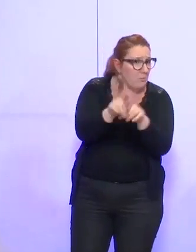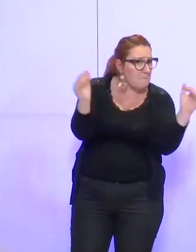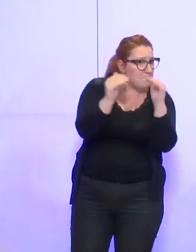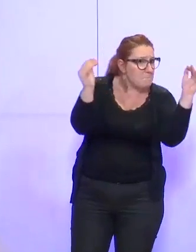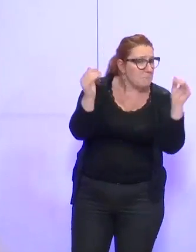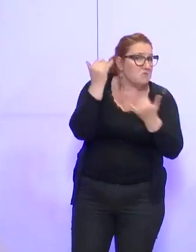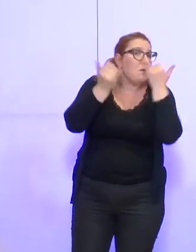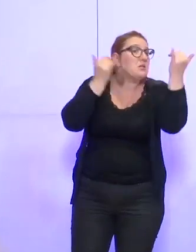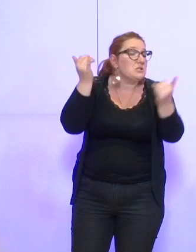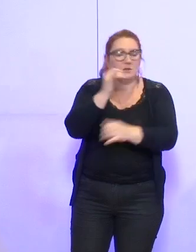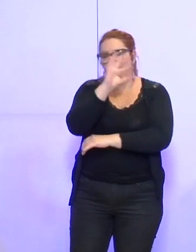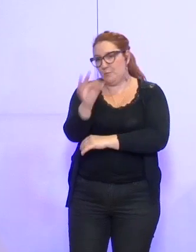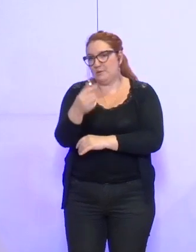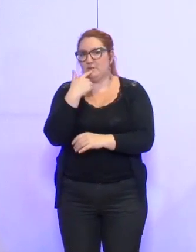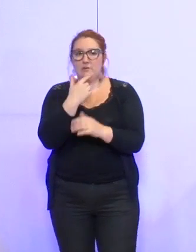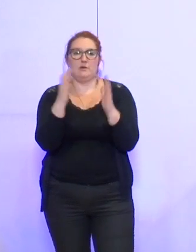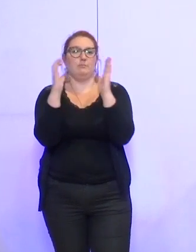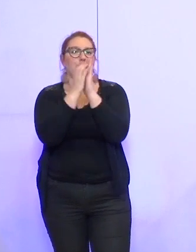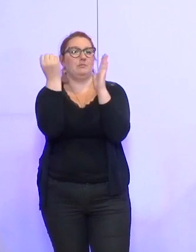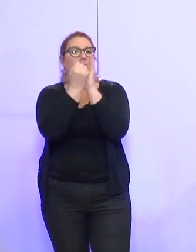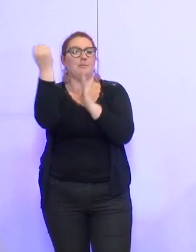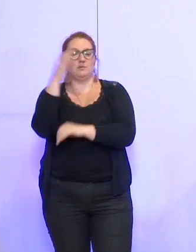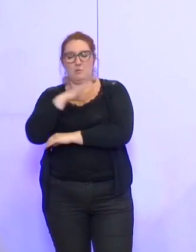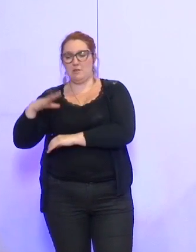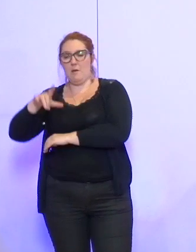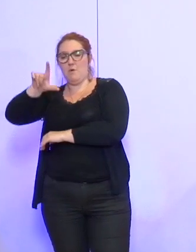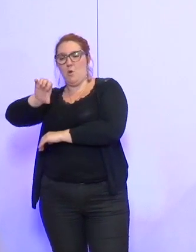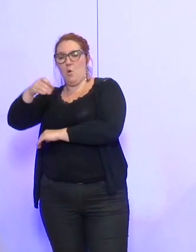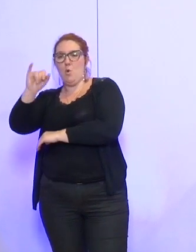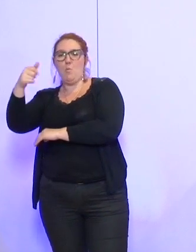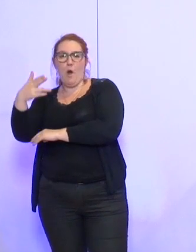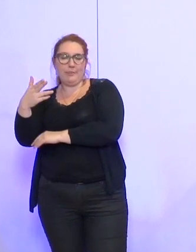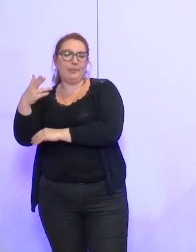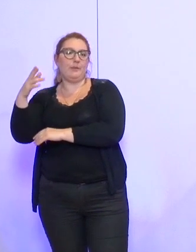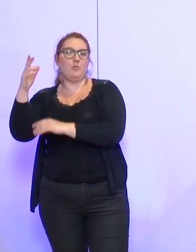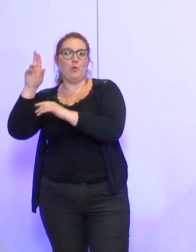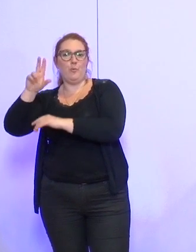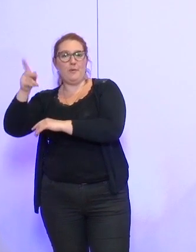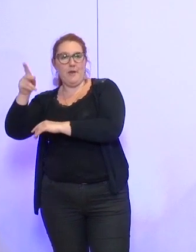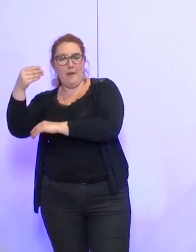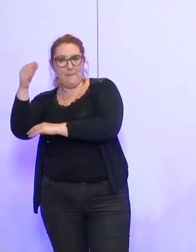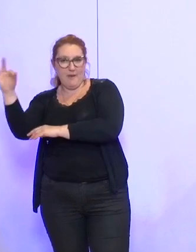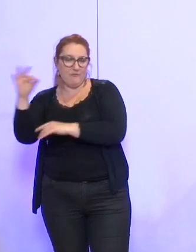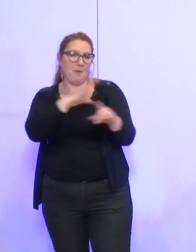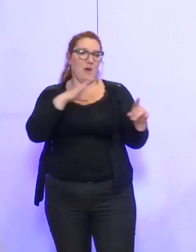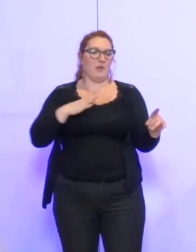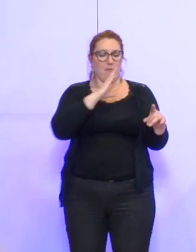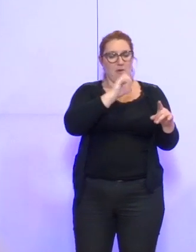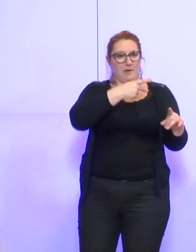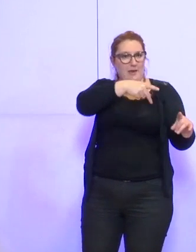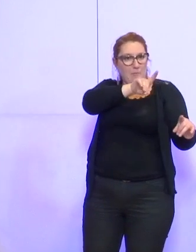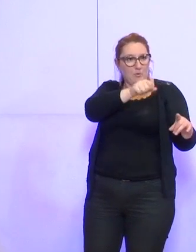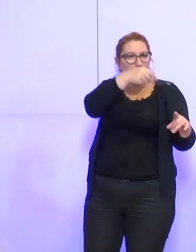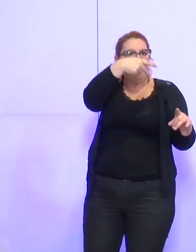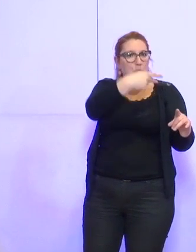la délibération avec les nominations de Mme Lemoyne pour l'UPMF de Mme Kira Cap-de-Pont. Pour l'AGEXA.